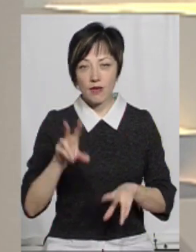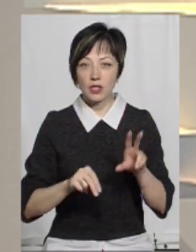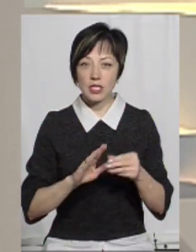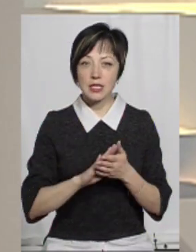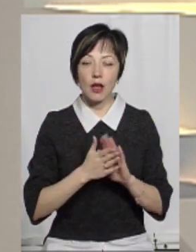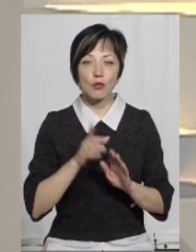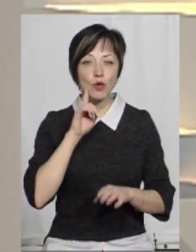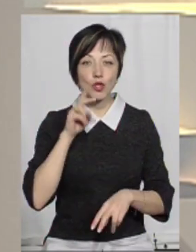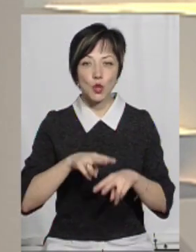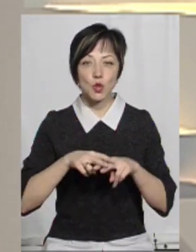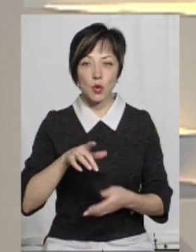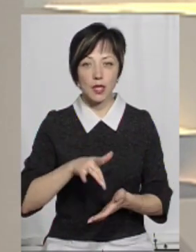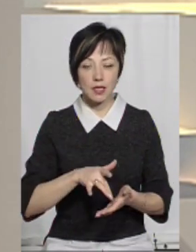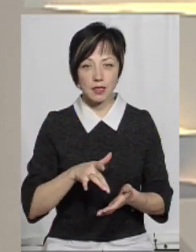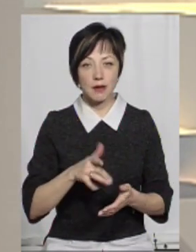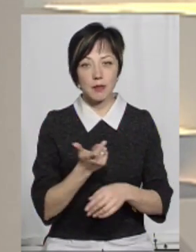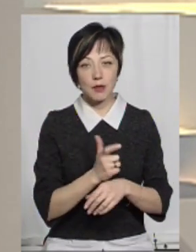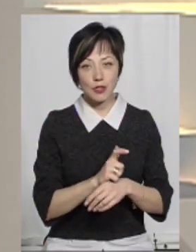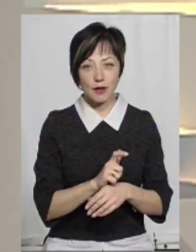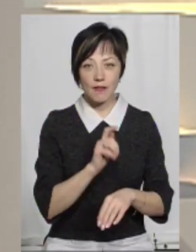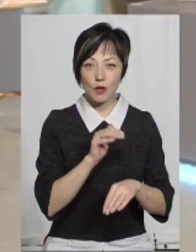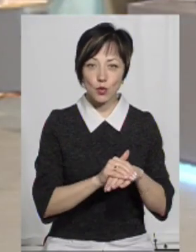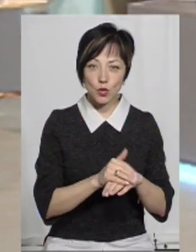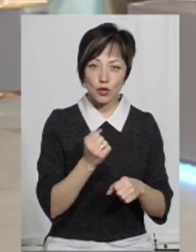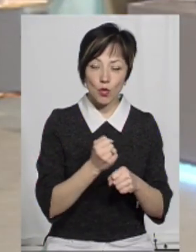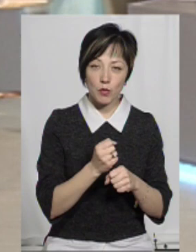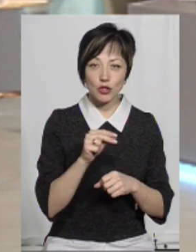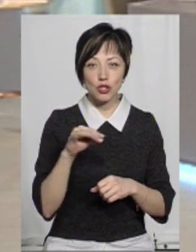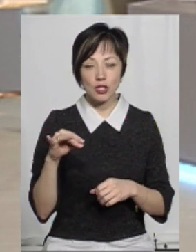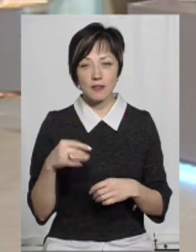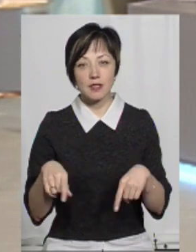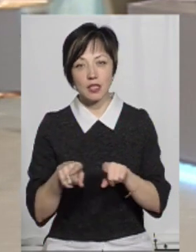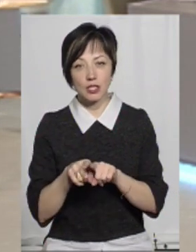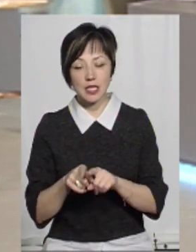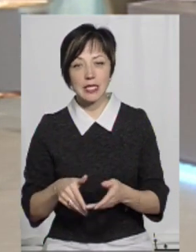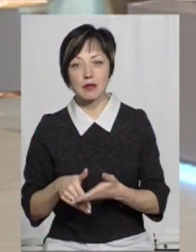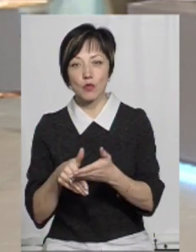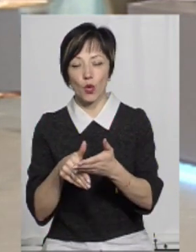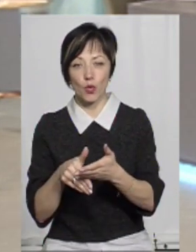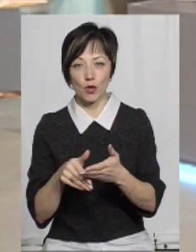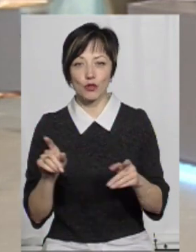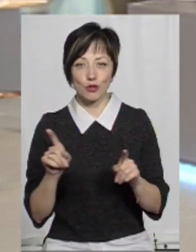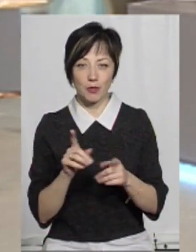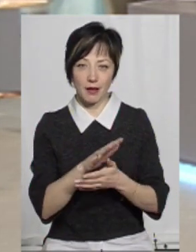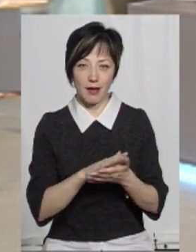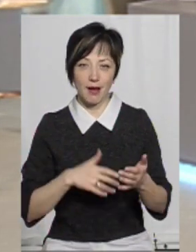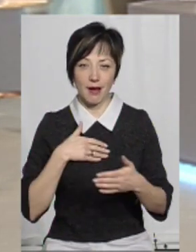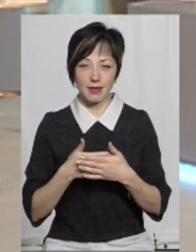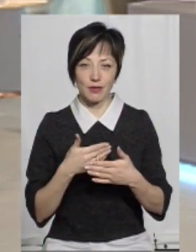вважаєте, статус молодіжної столиці. Він більше фіксує вже зроблене, чи все ж таки стимулює до того, щоб